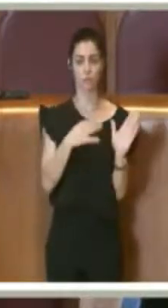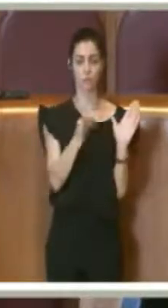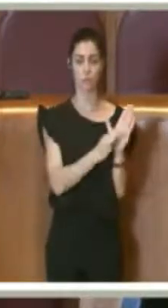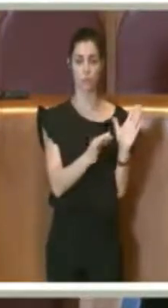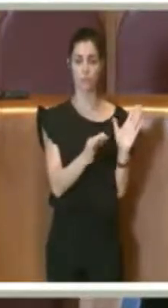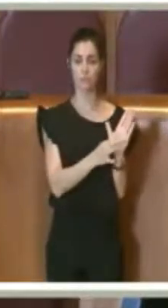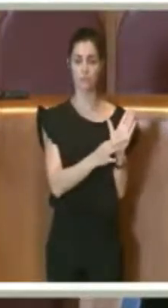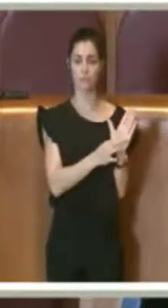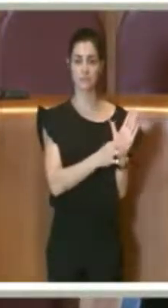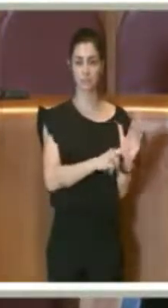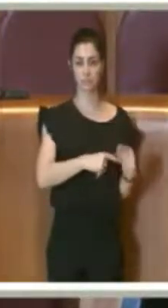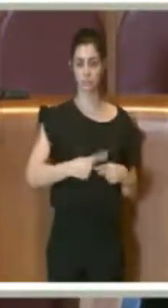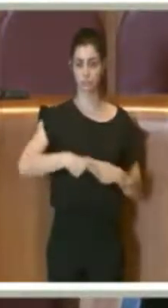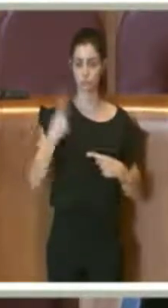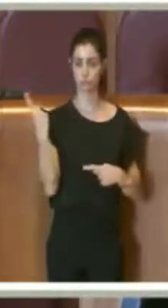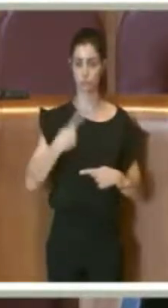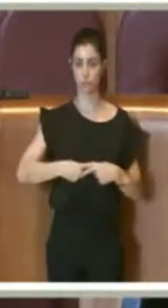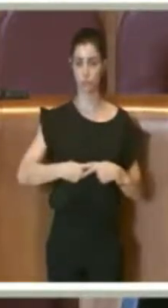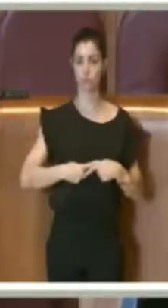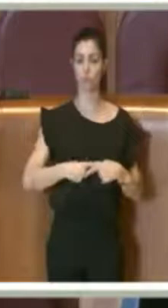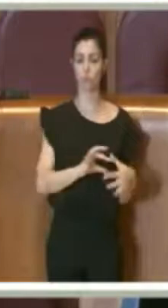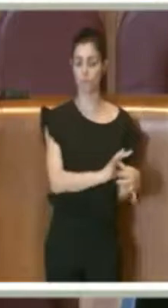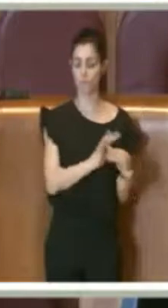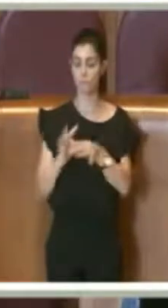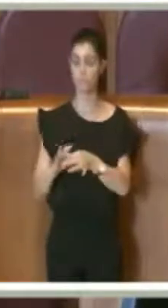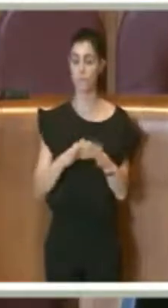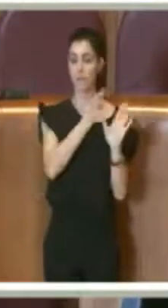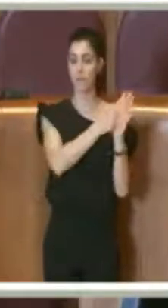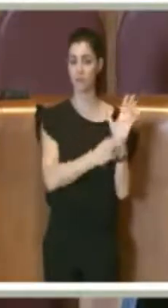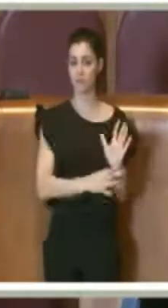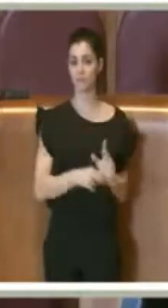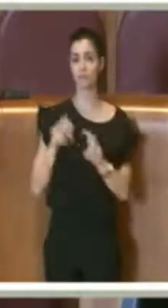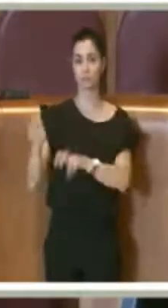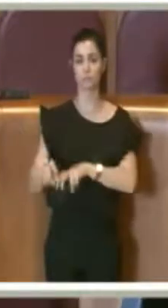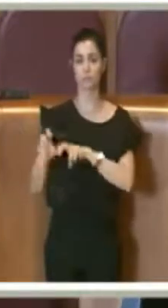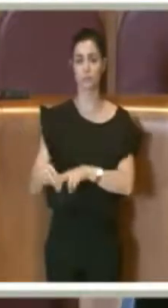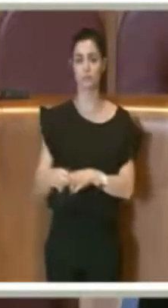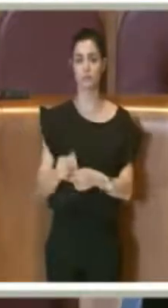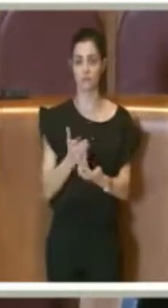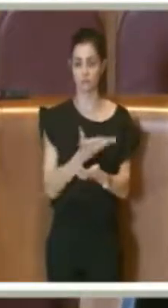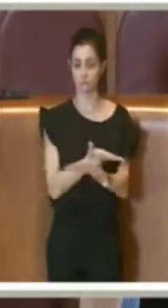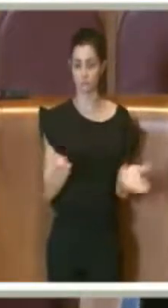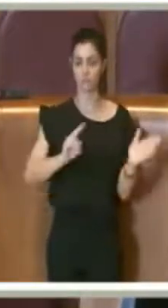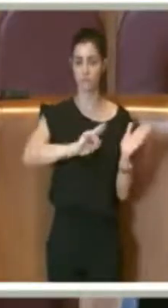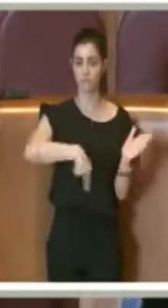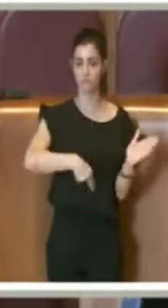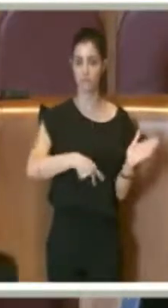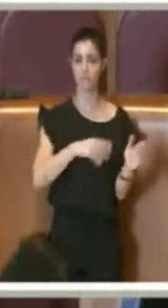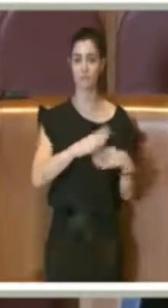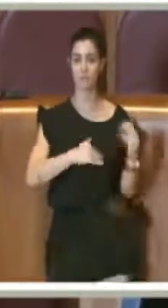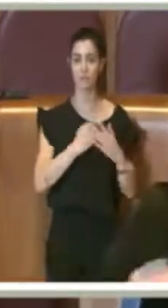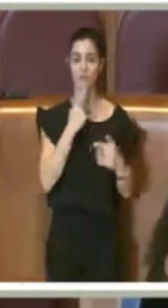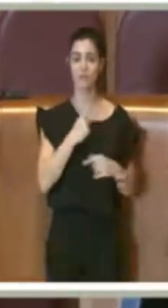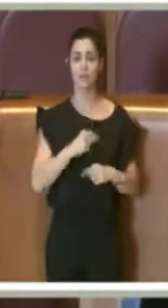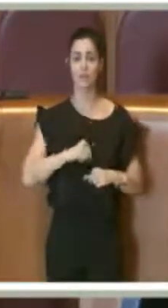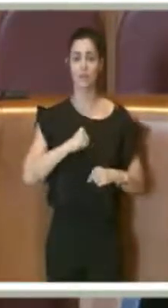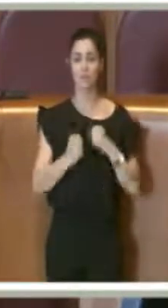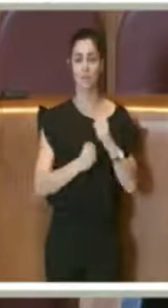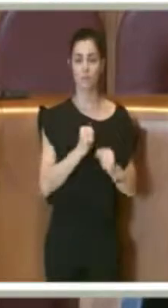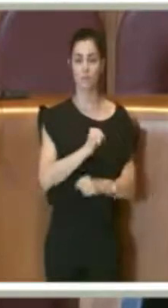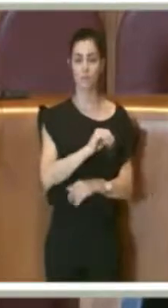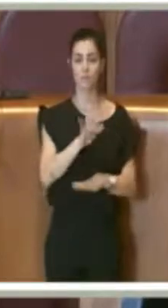del giorno collegato al regolamento scavi che vede le firme non solo del Movimento 5 Stelle